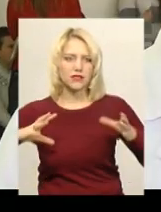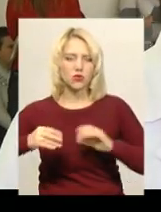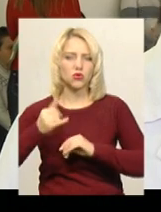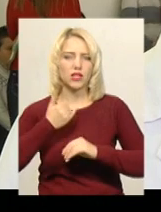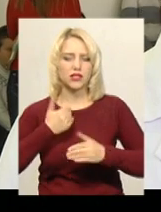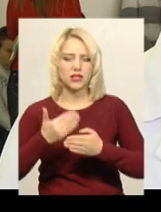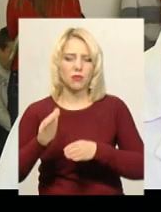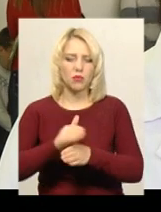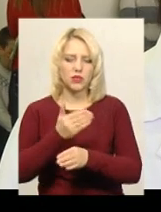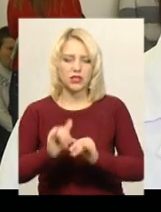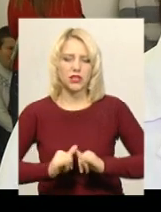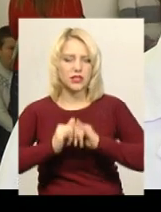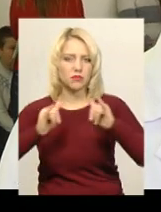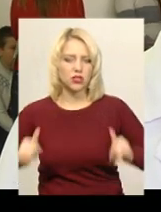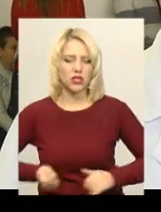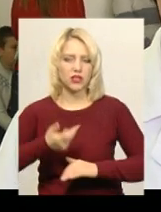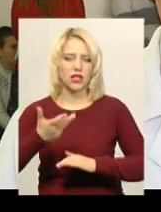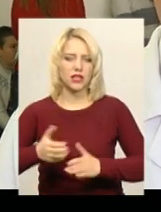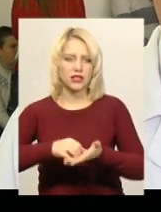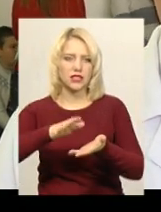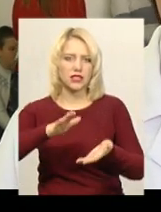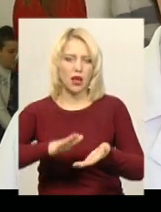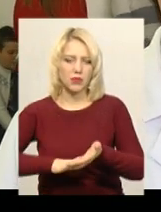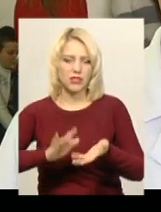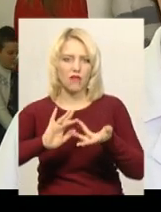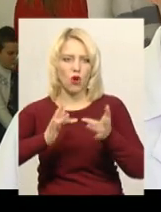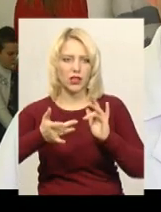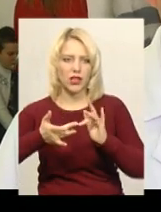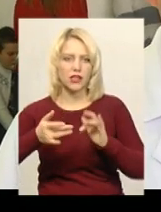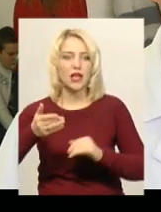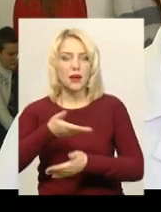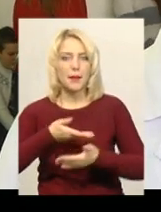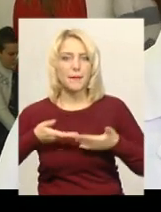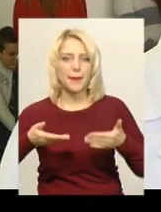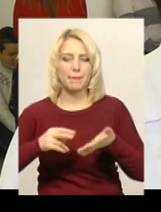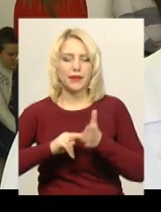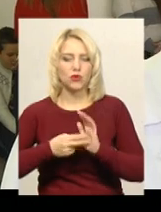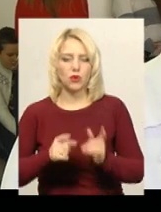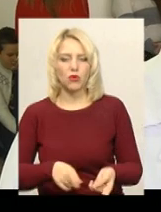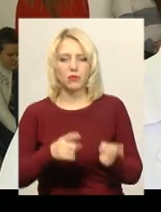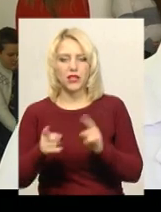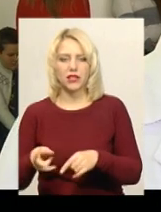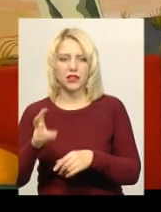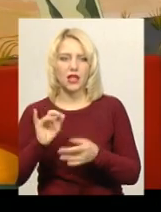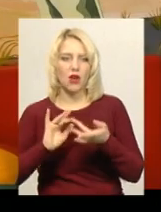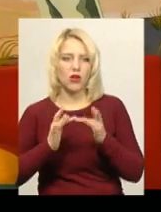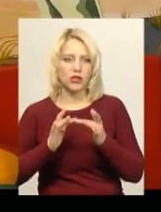загалом. У нас йде пропорційне збільшення кількості записів онлайн. Тобто ми плануємо перехід на таку